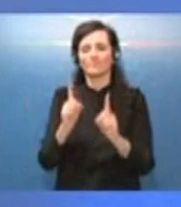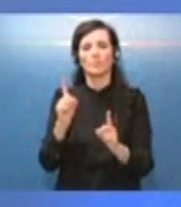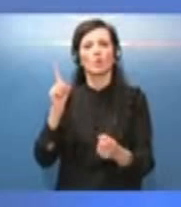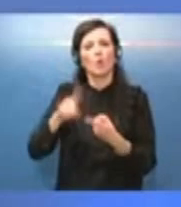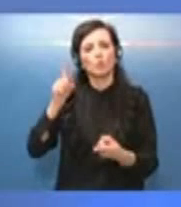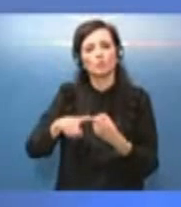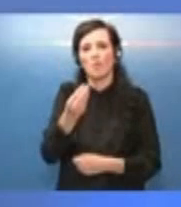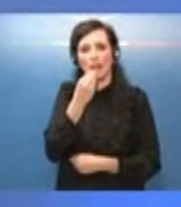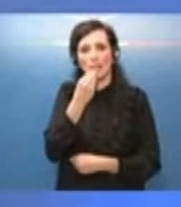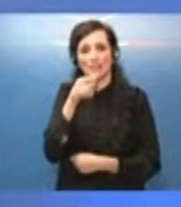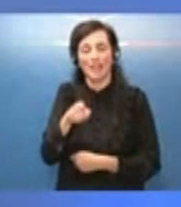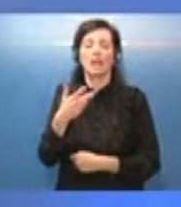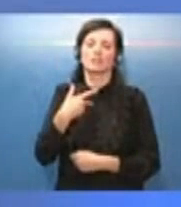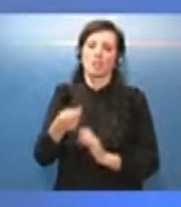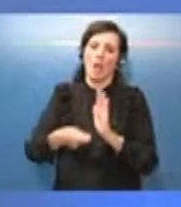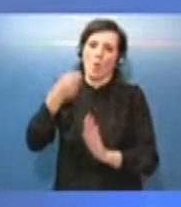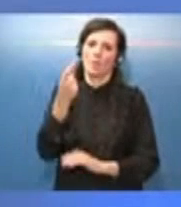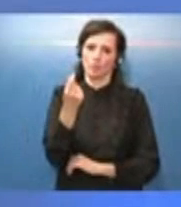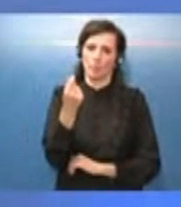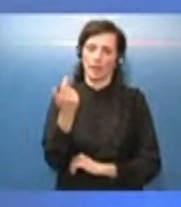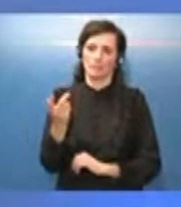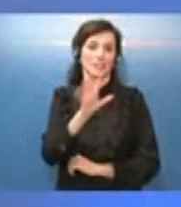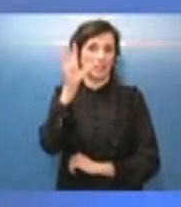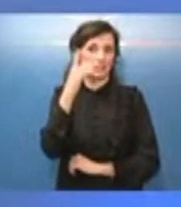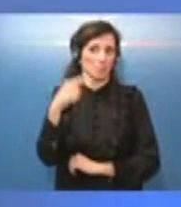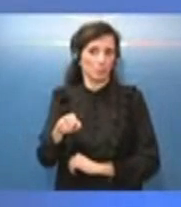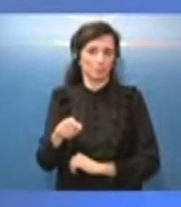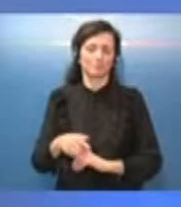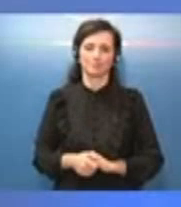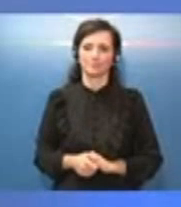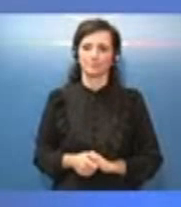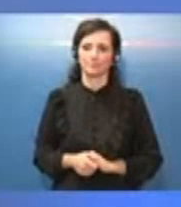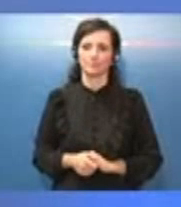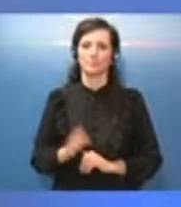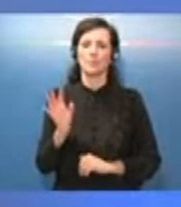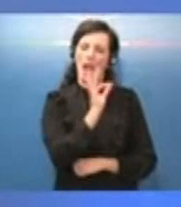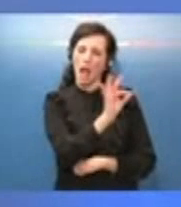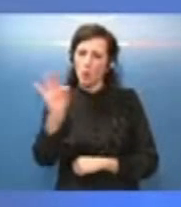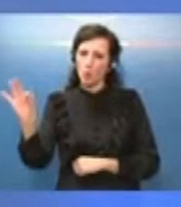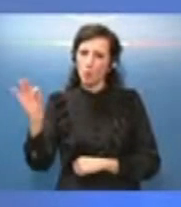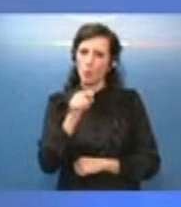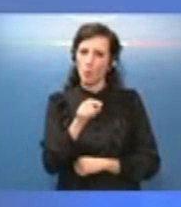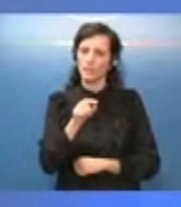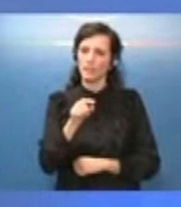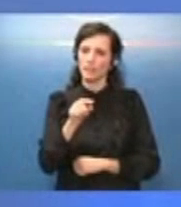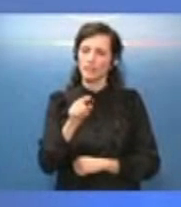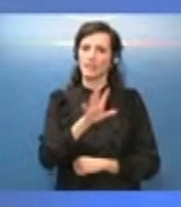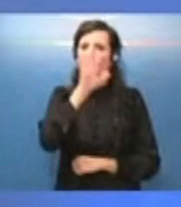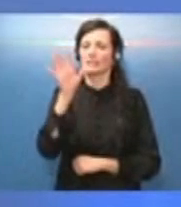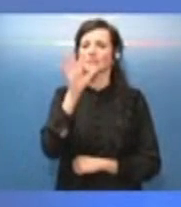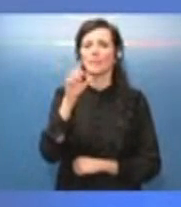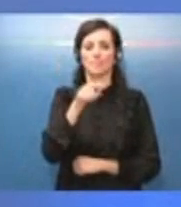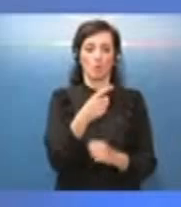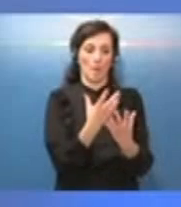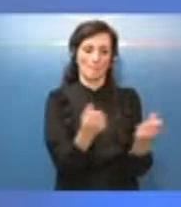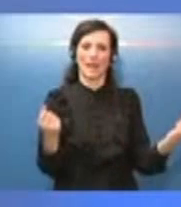alimentare, per esempio. Per quanto riguarda alcune di queste, per esempio appunto la riduzione delle forniture